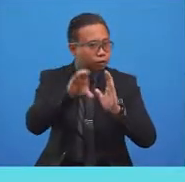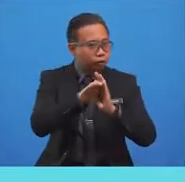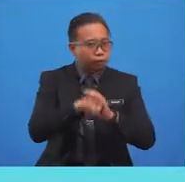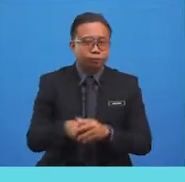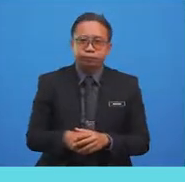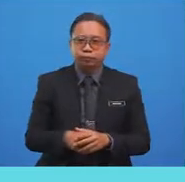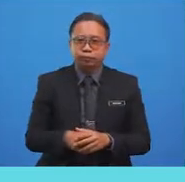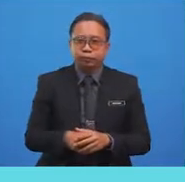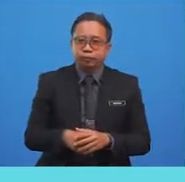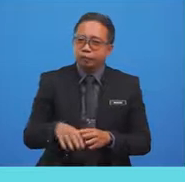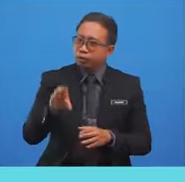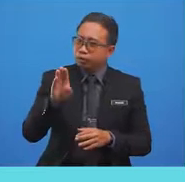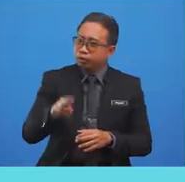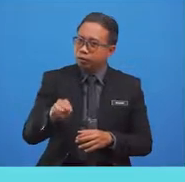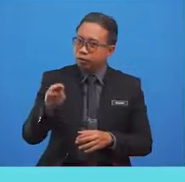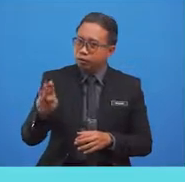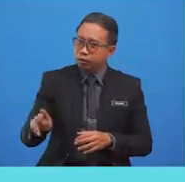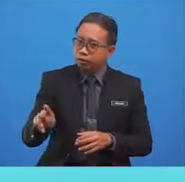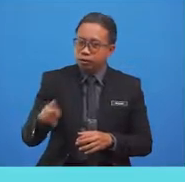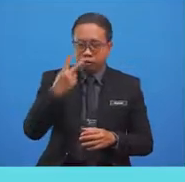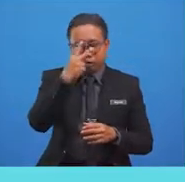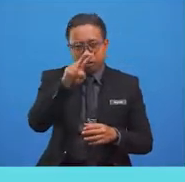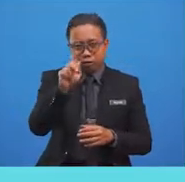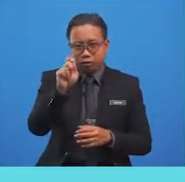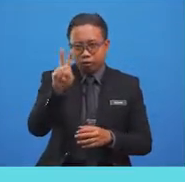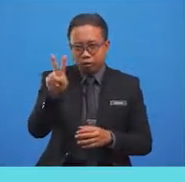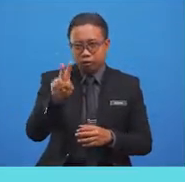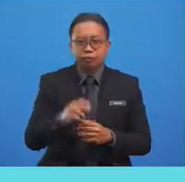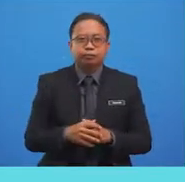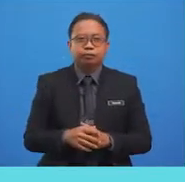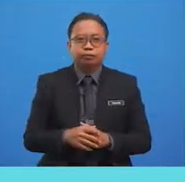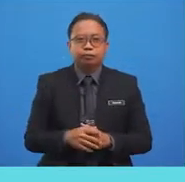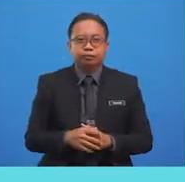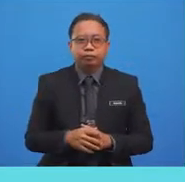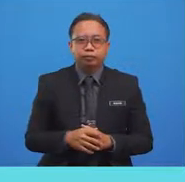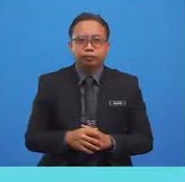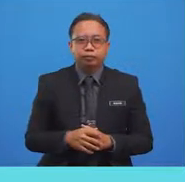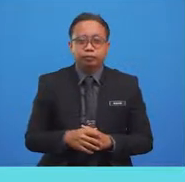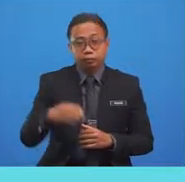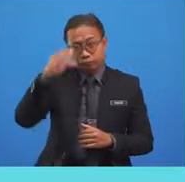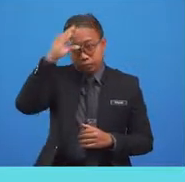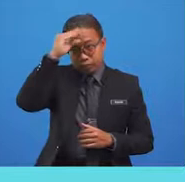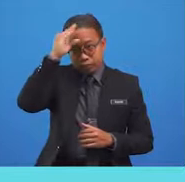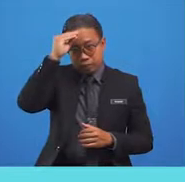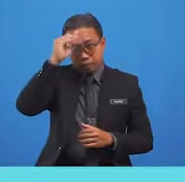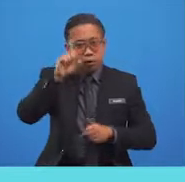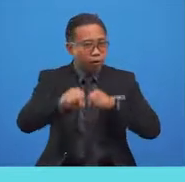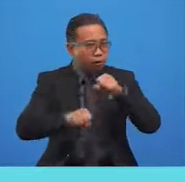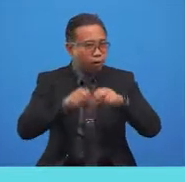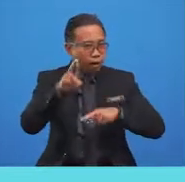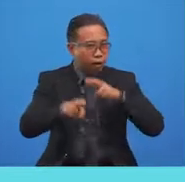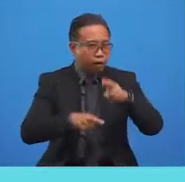The children are watching TV. The boy is riding